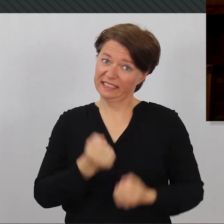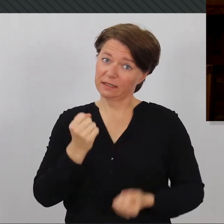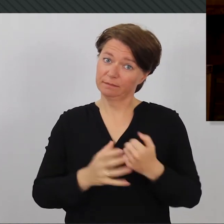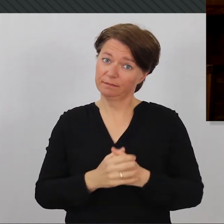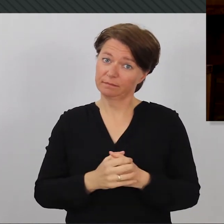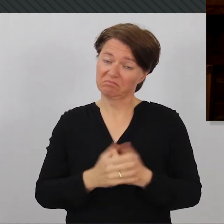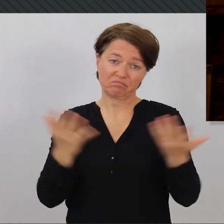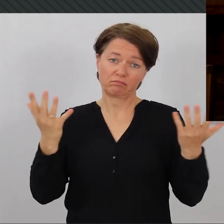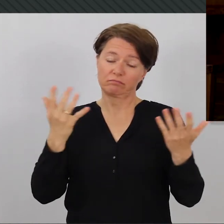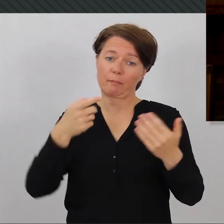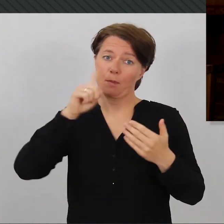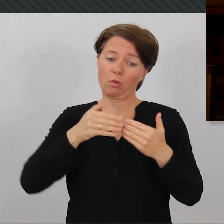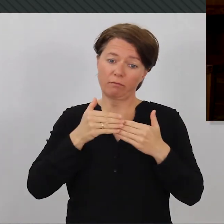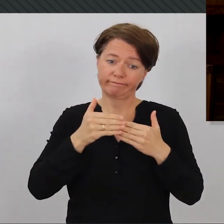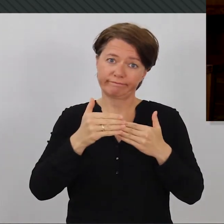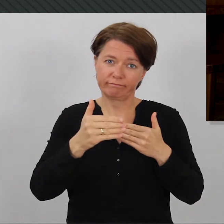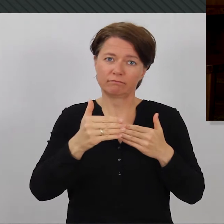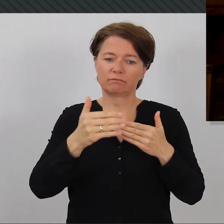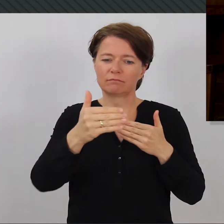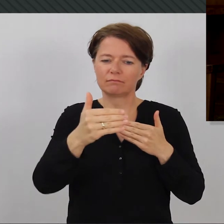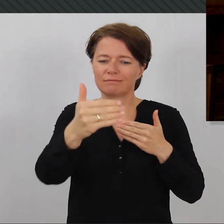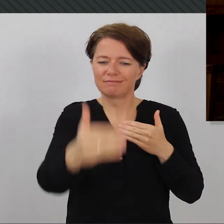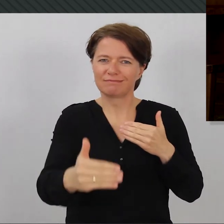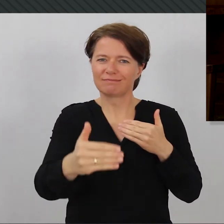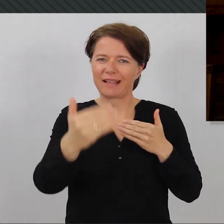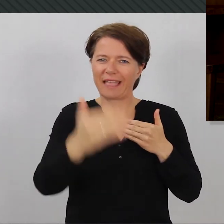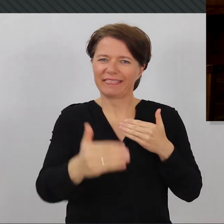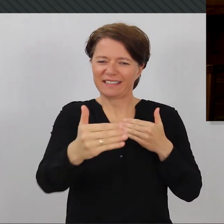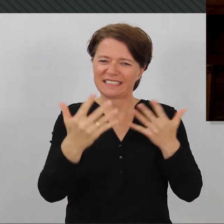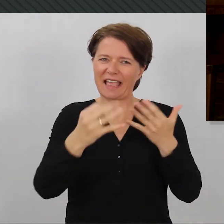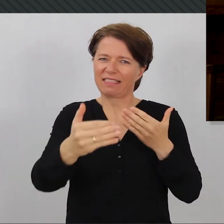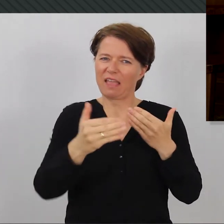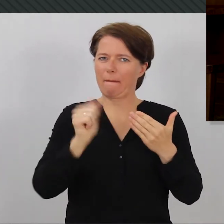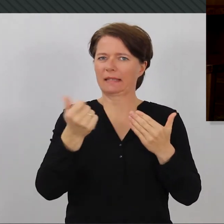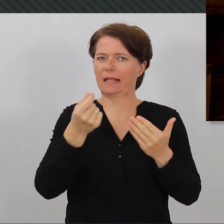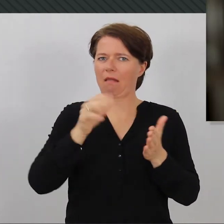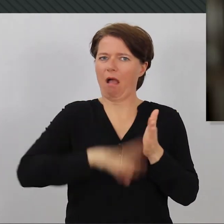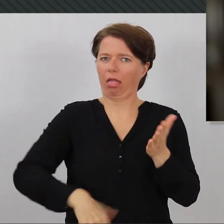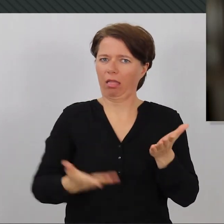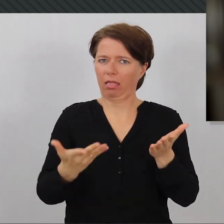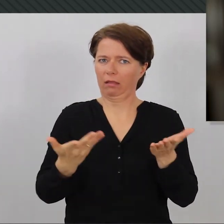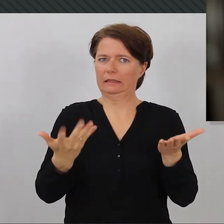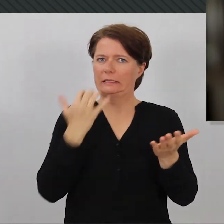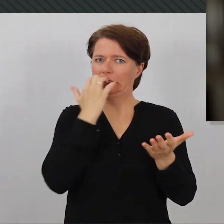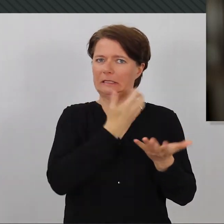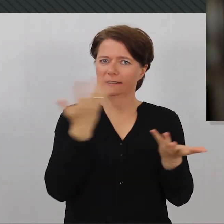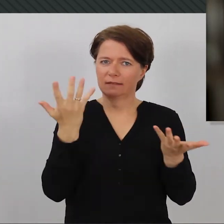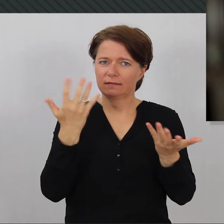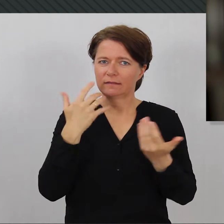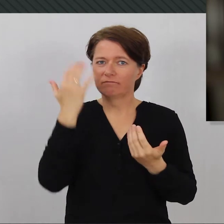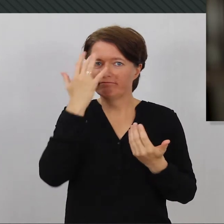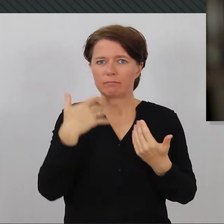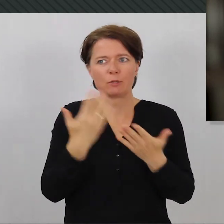immer die letzten zehn Tage des Monats, sieben oder acht Tage, bist du permanent absolut pleite. Und du musst überlegen,